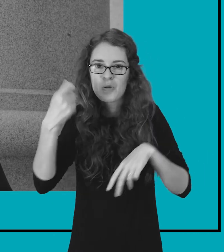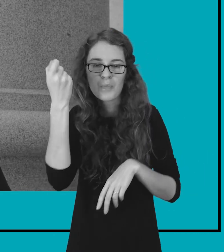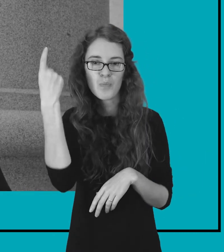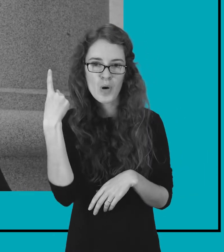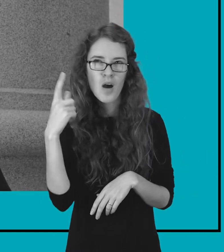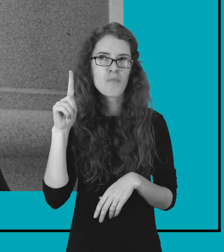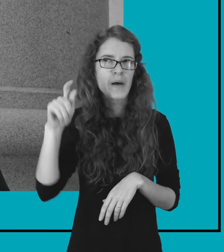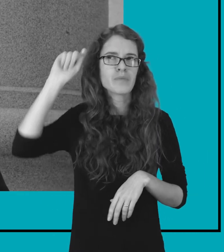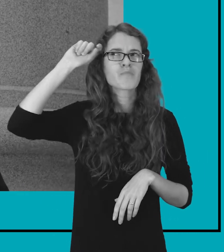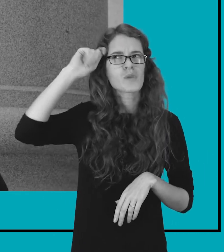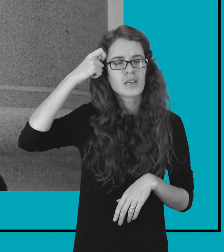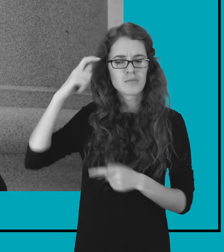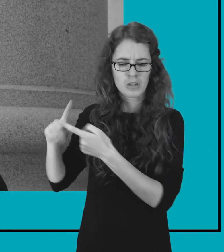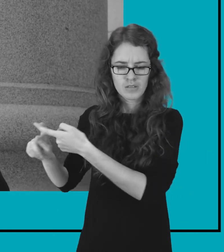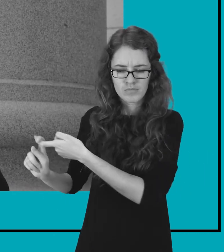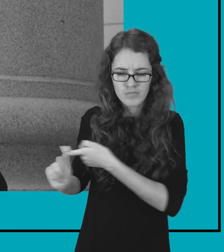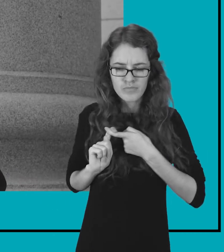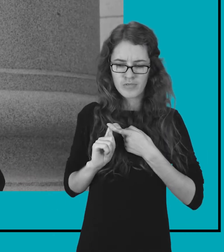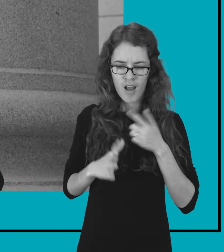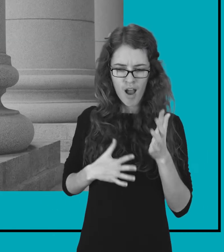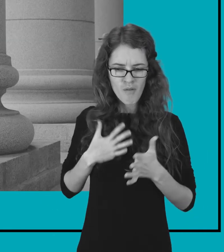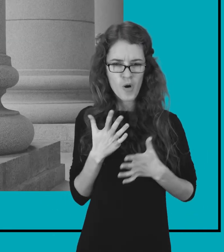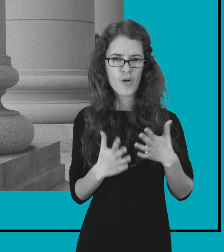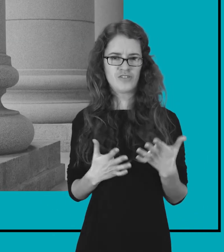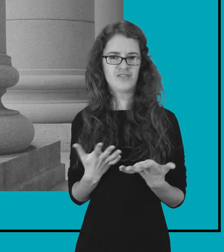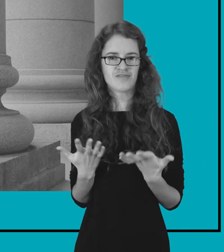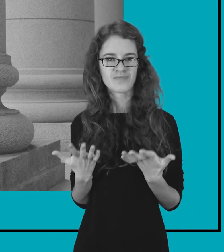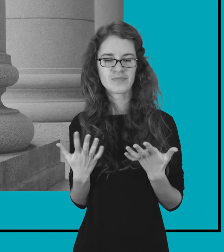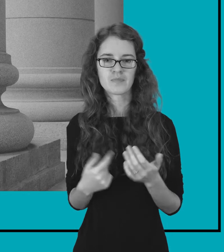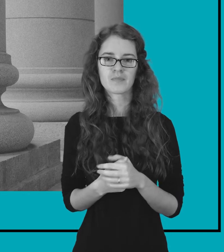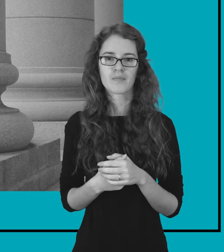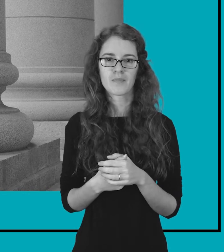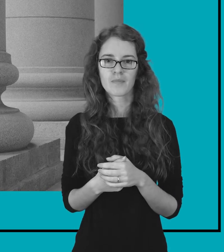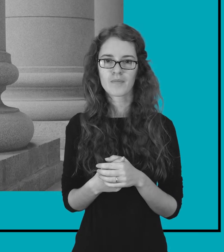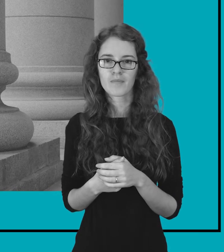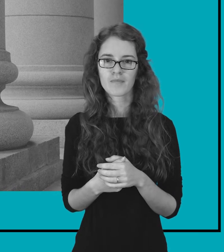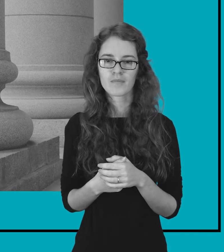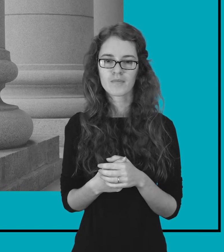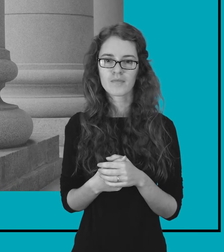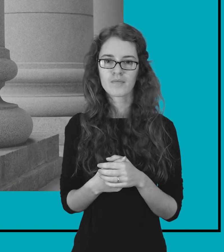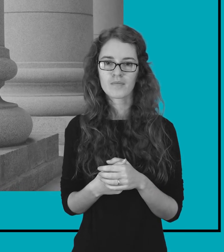bet aš žinau, kad mane kažkas labai taip gražiai vidui sujaudino. Ir kalbant apie